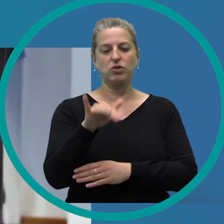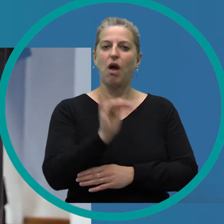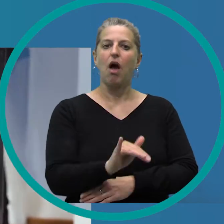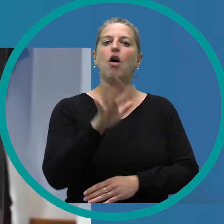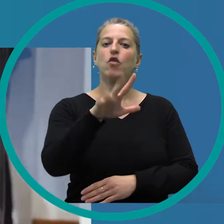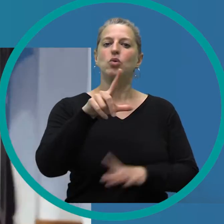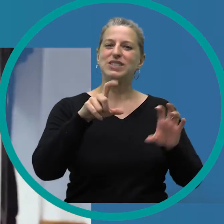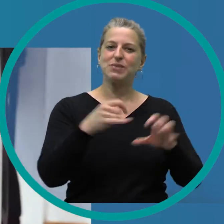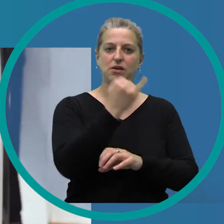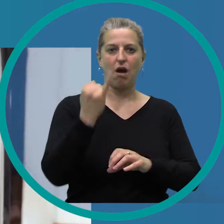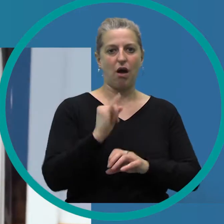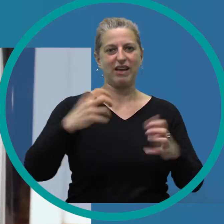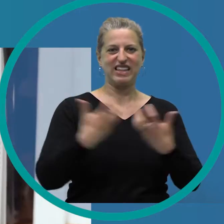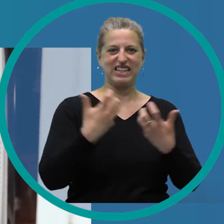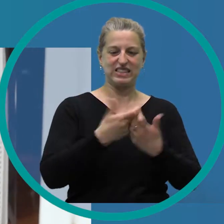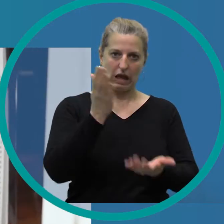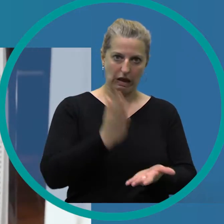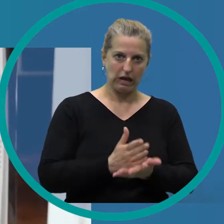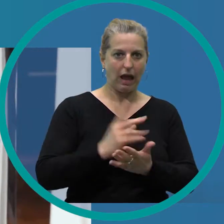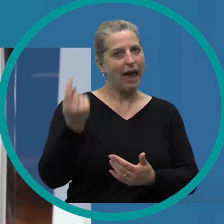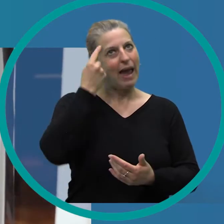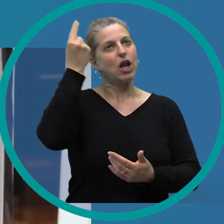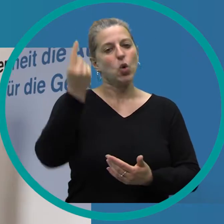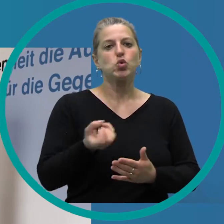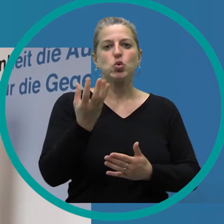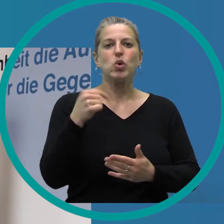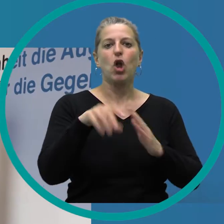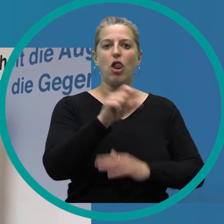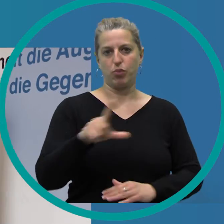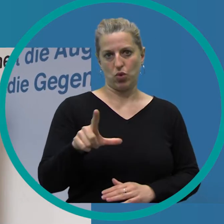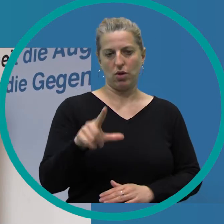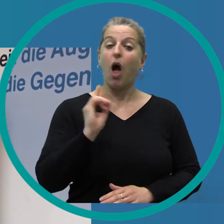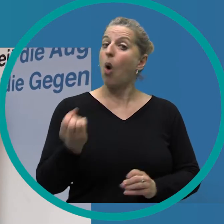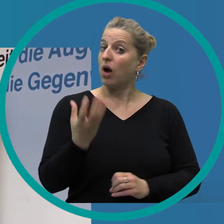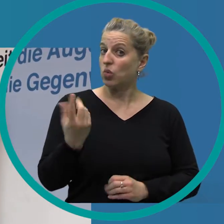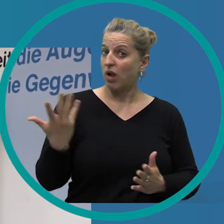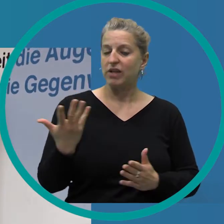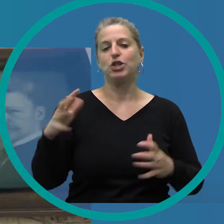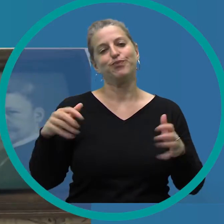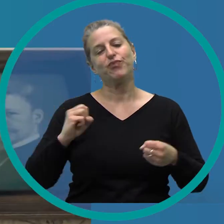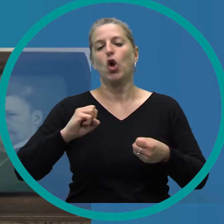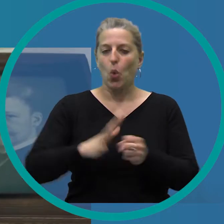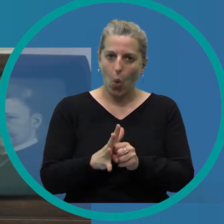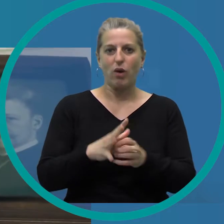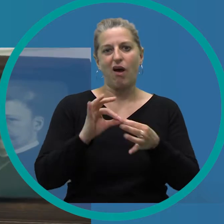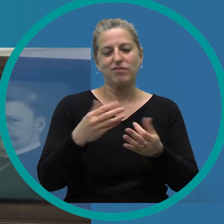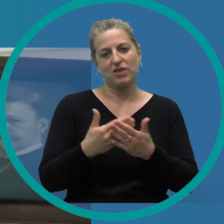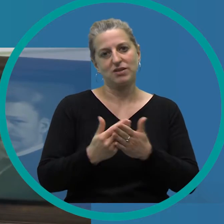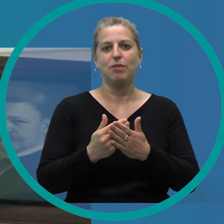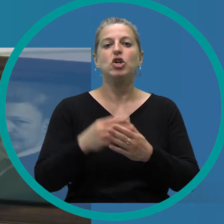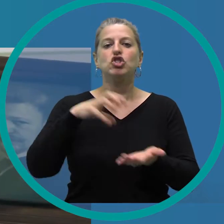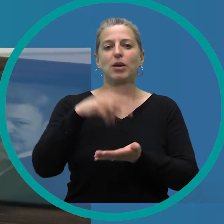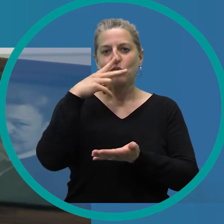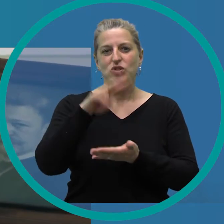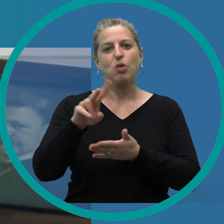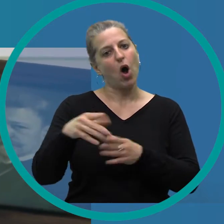75 Jahre Kriegsende Erinnerungskultur in Oldenburg. Aktuell ist auch das Stadtmuseum von den Corona-bedingten Schließungen betroffen.